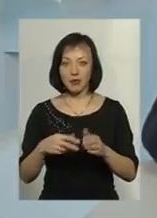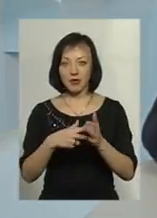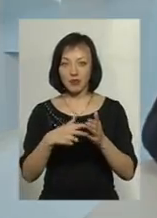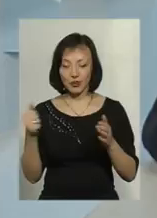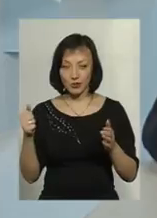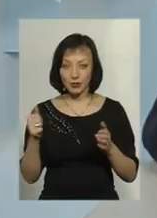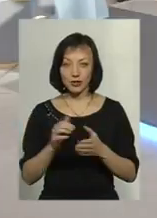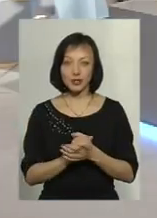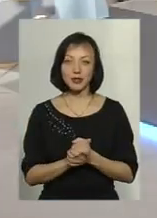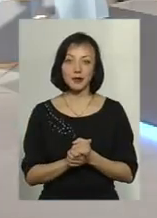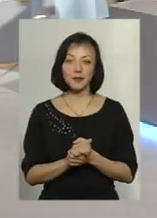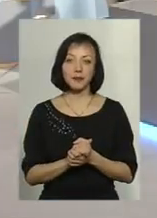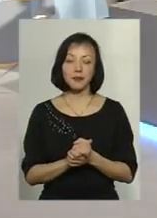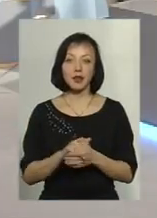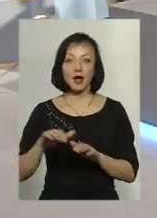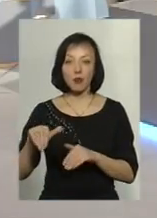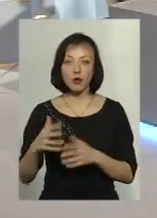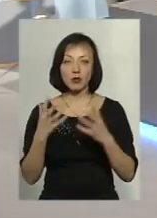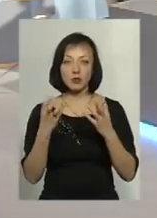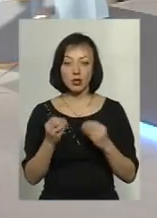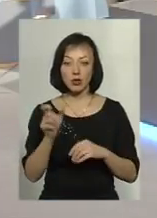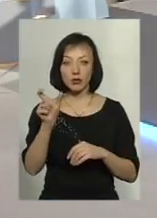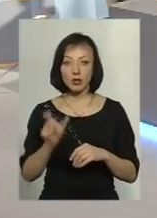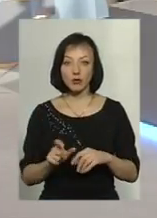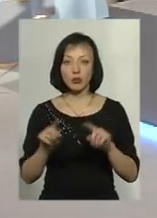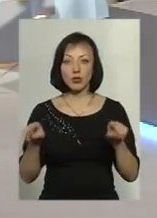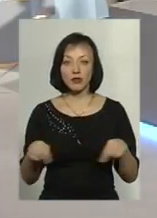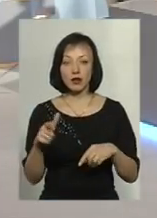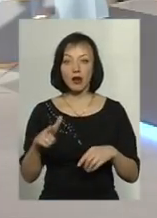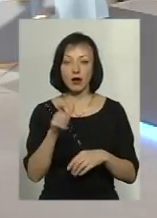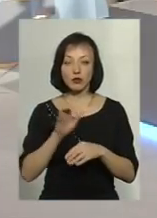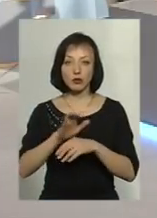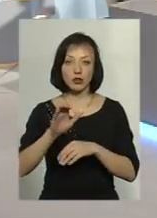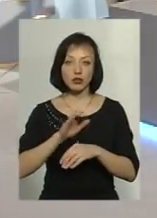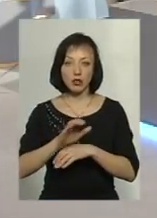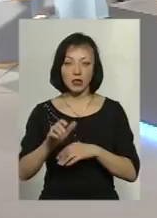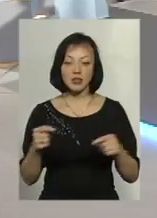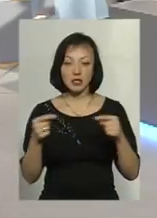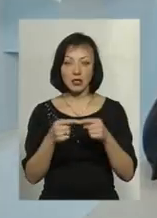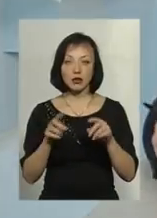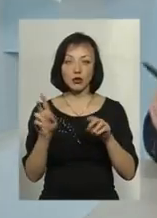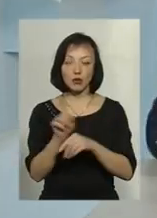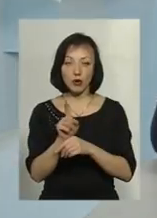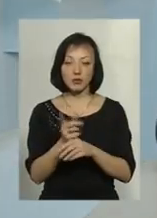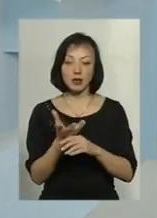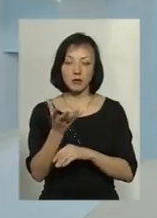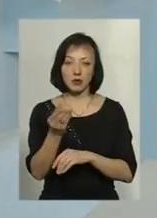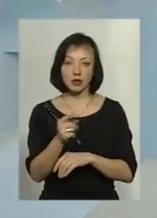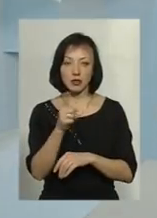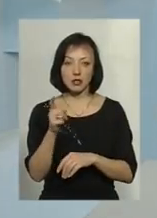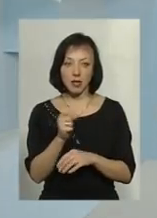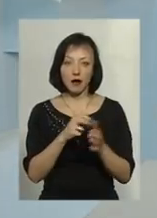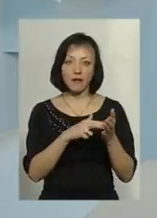відключили? Відключили, а потім, що той споживач, щоб поновити газопостачання, згідно діючих норм, заплатить за